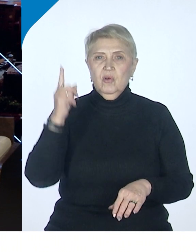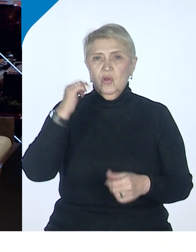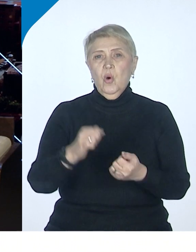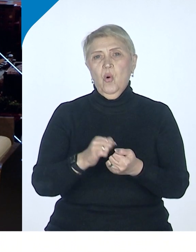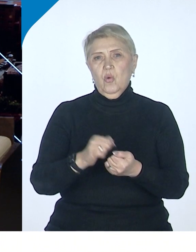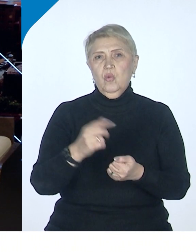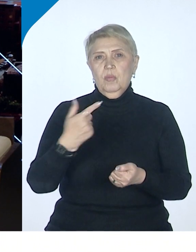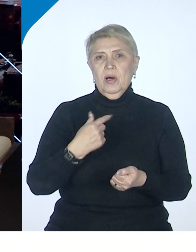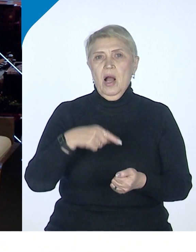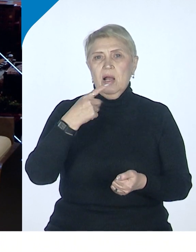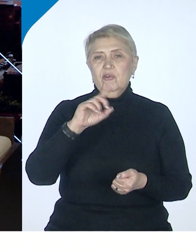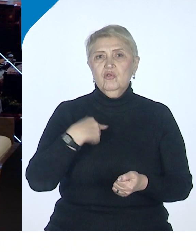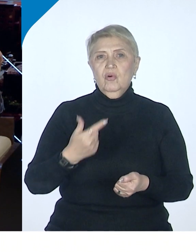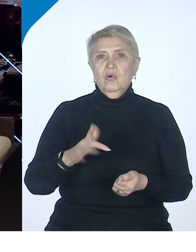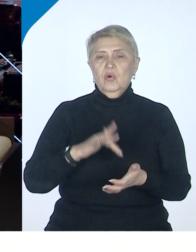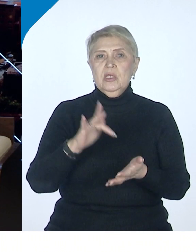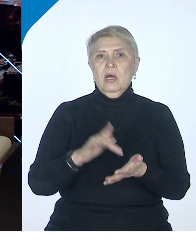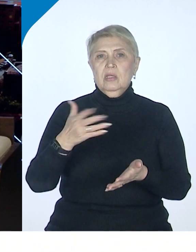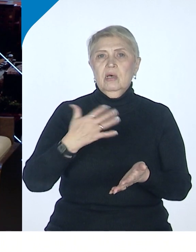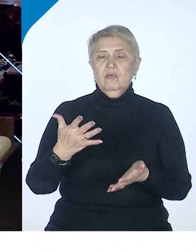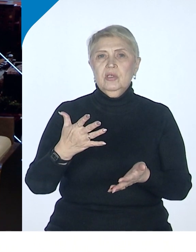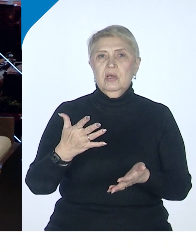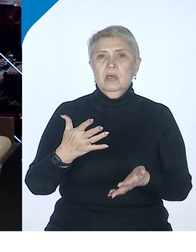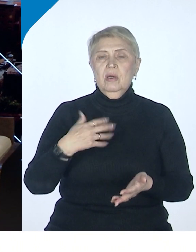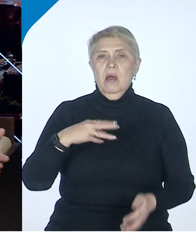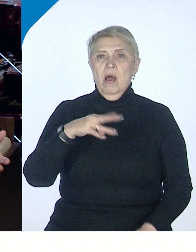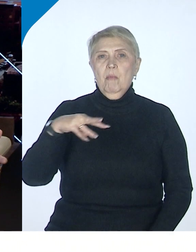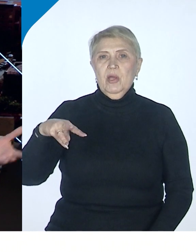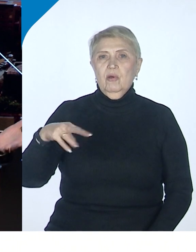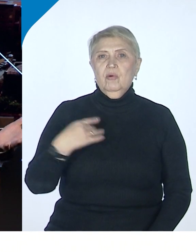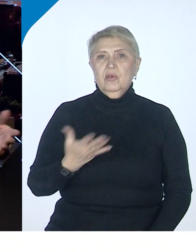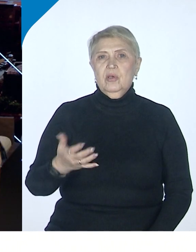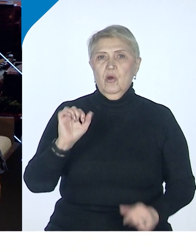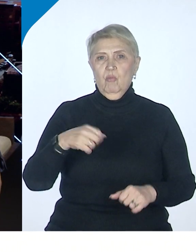говорить, города-миллионники надо строить в Тугуро-Чумиканском районе. нет.